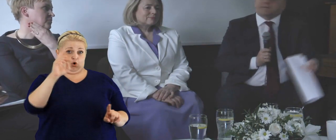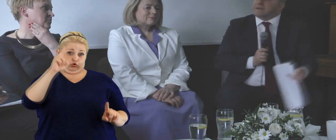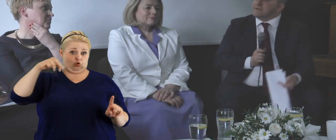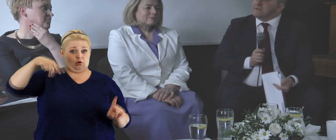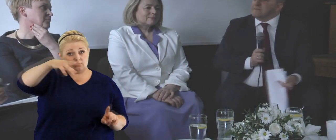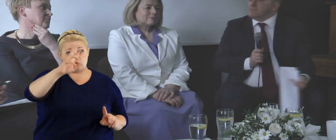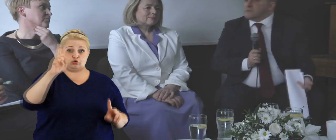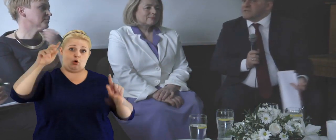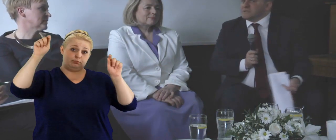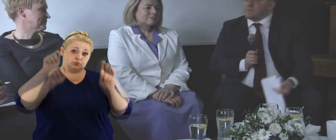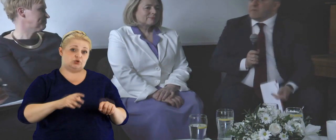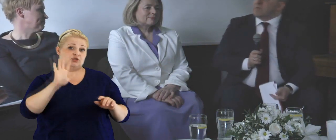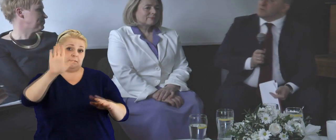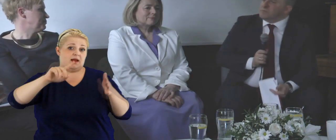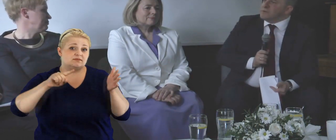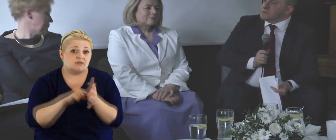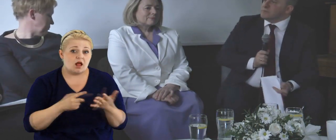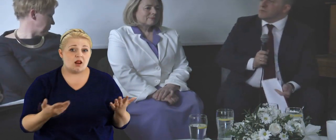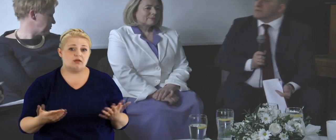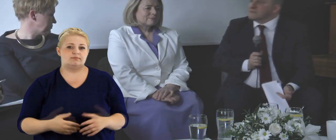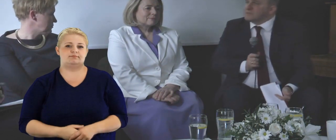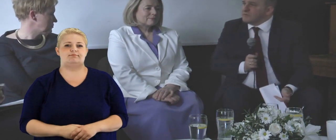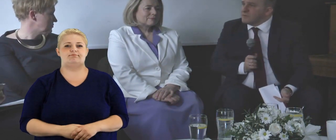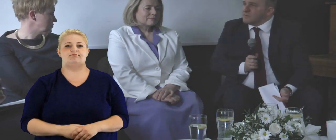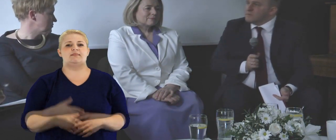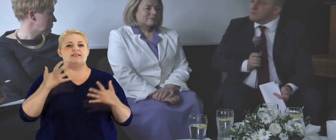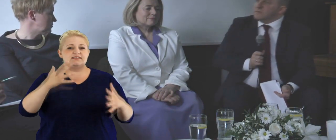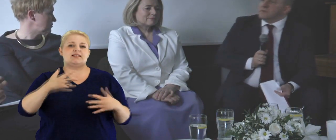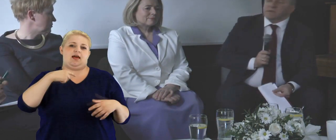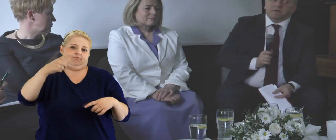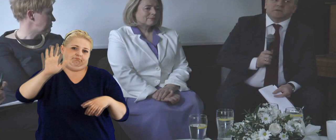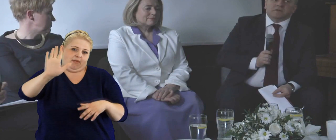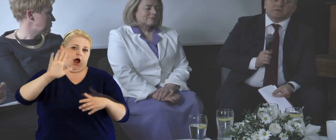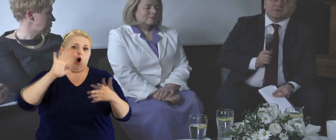swój cel, chce, żeby miał jakąś opinię, żebym ją prezentował.